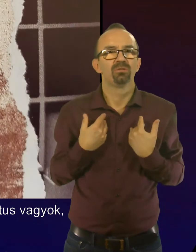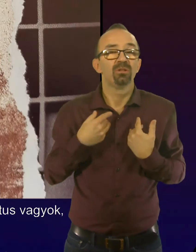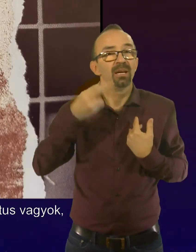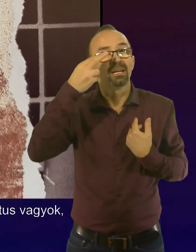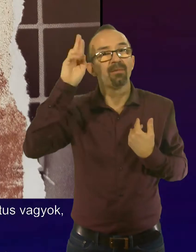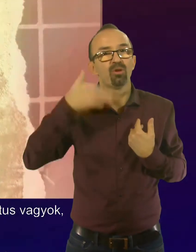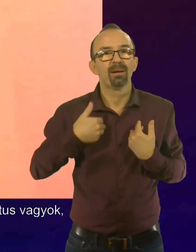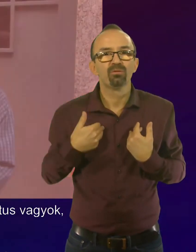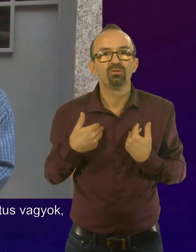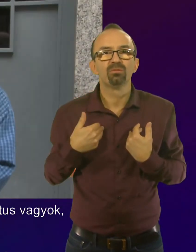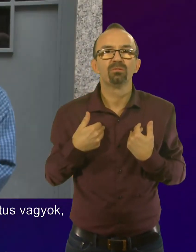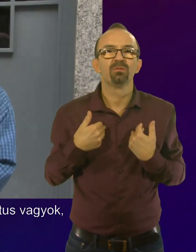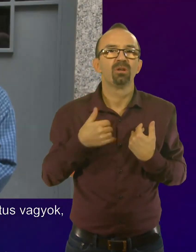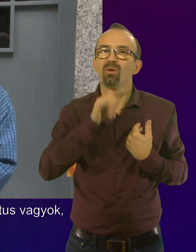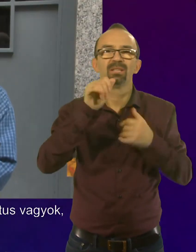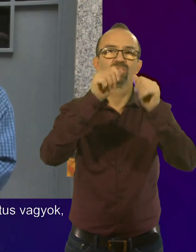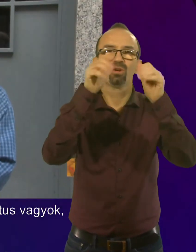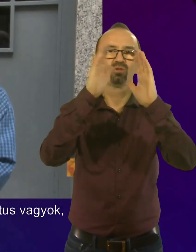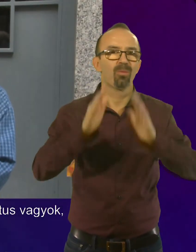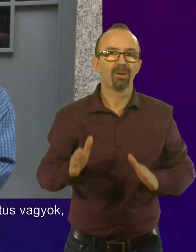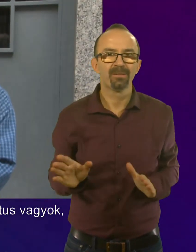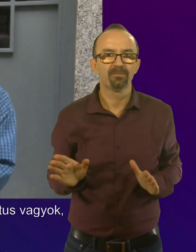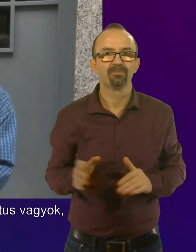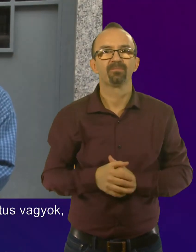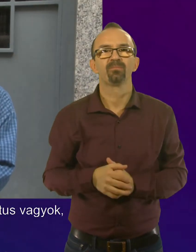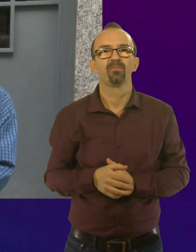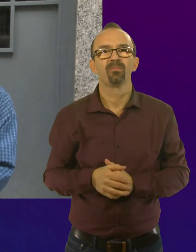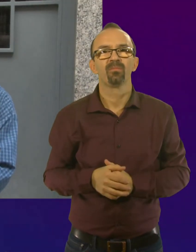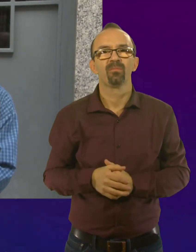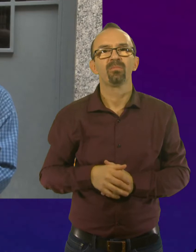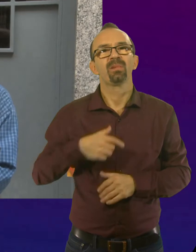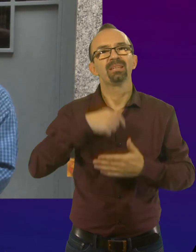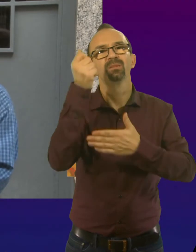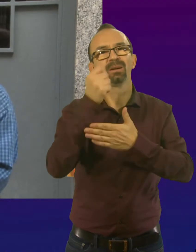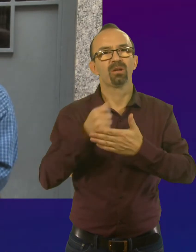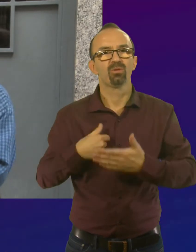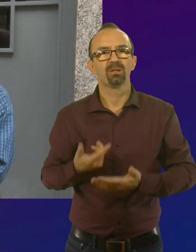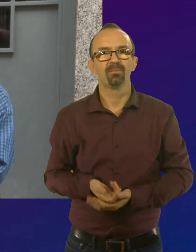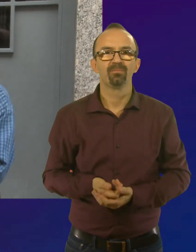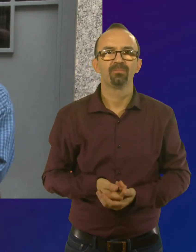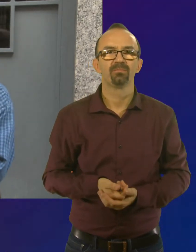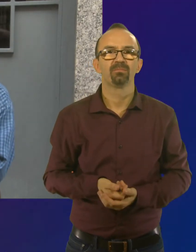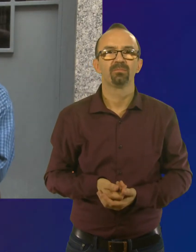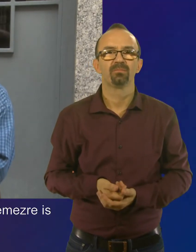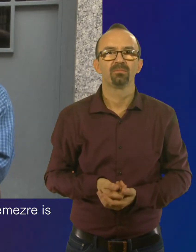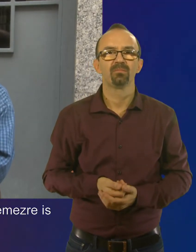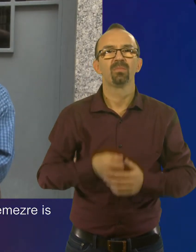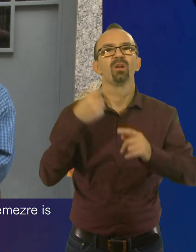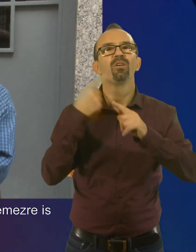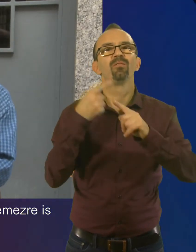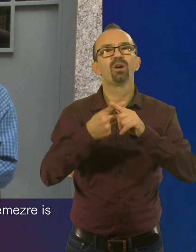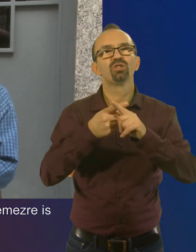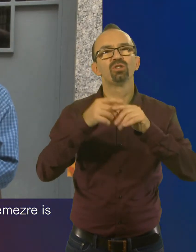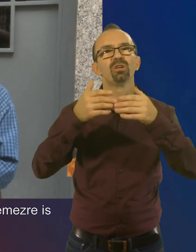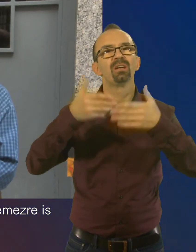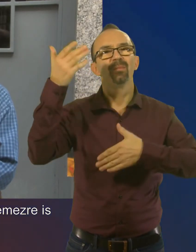bár református vagyok, ott ugye nincsenek szobrok. És ezt megrajzoltam vaslemezre,